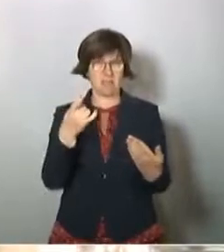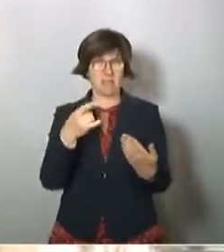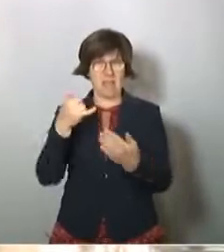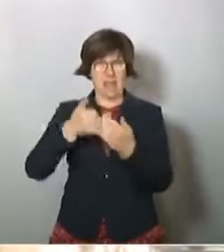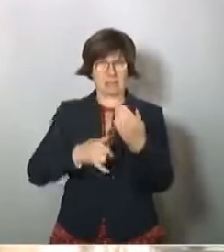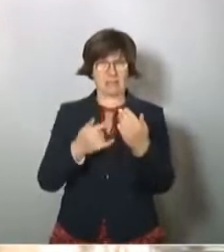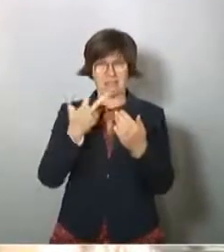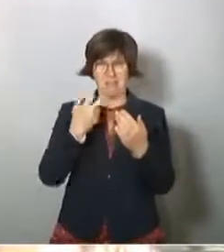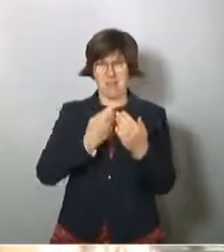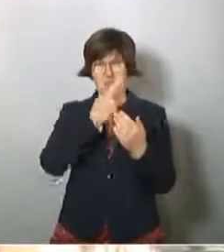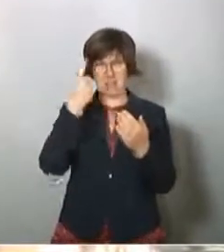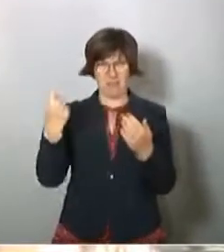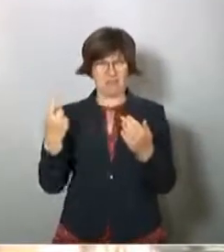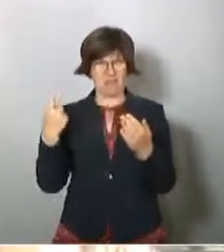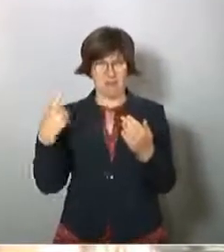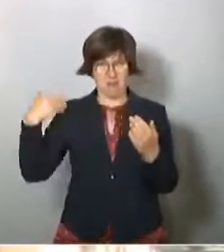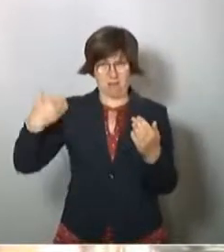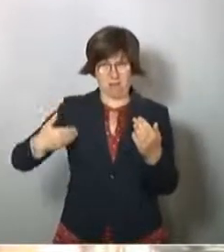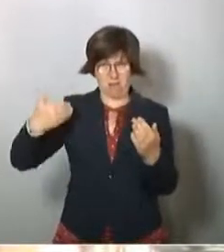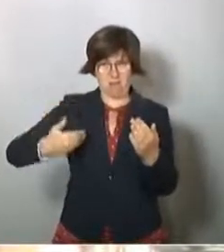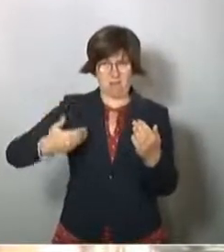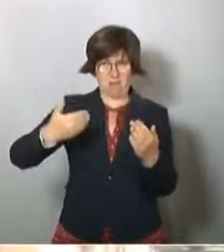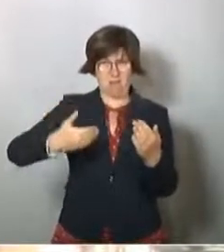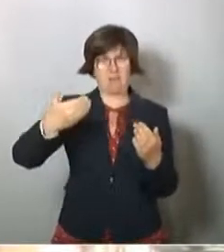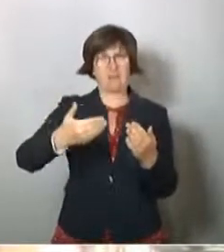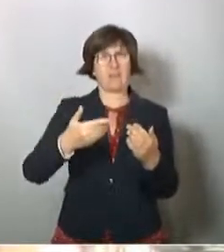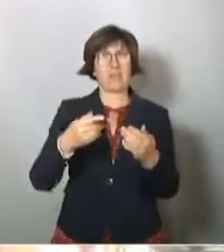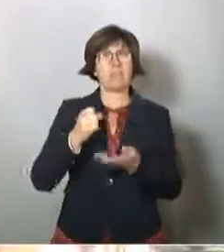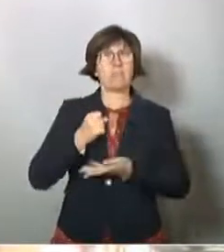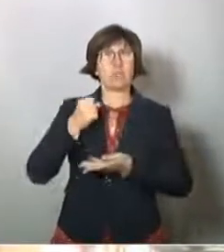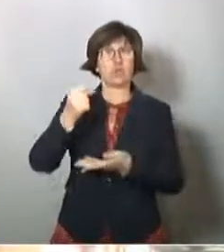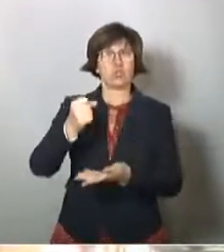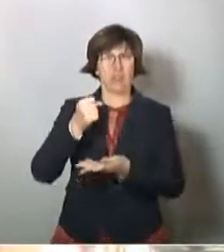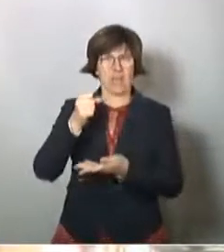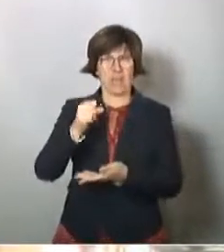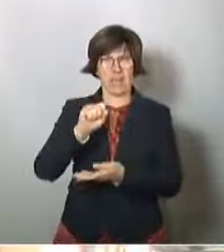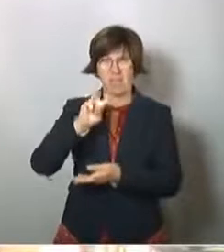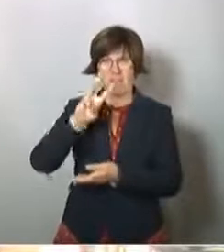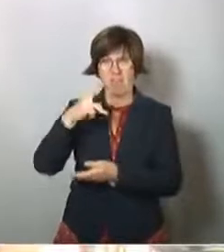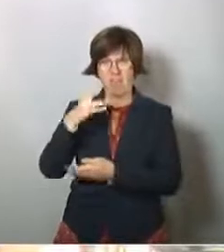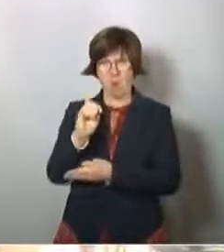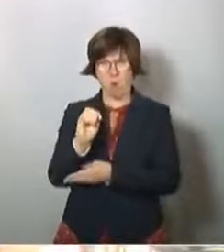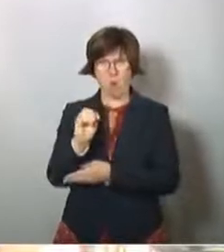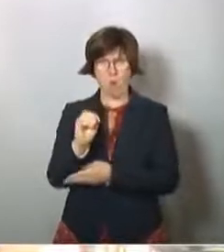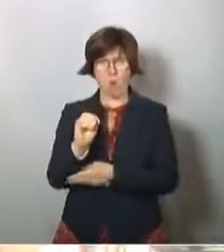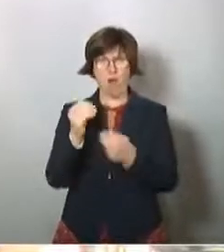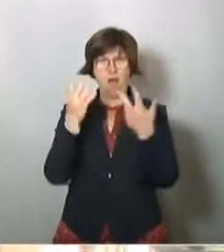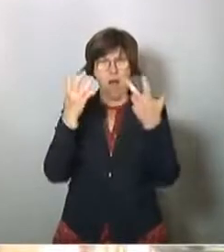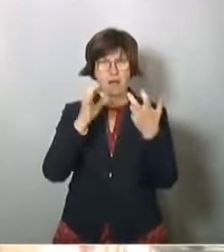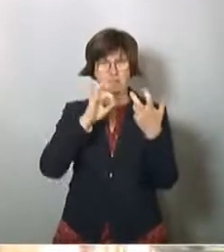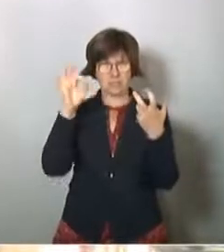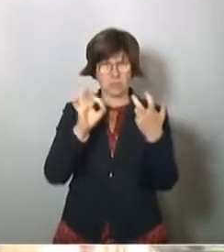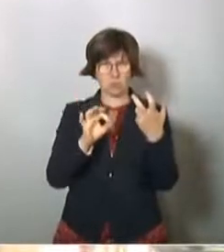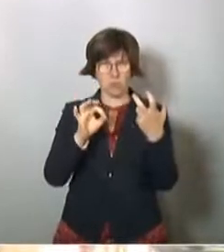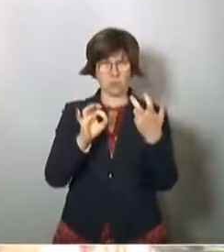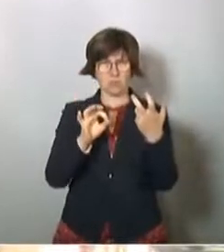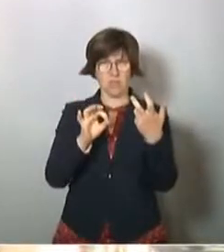in den letzten 30 Jahren das Budget der WHO von 80%